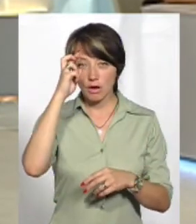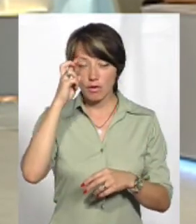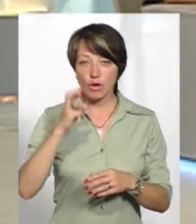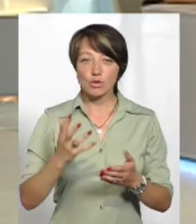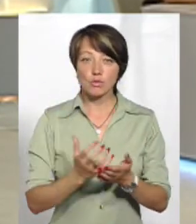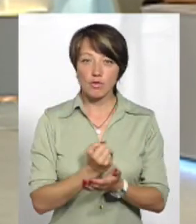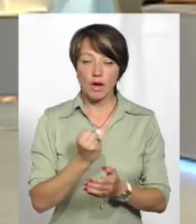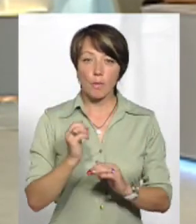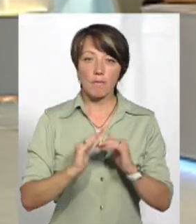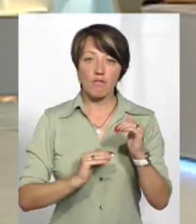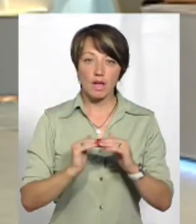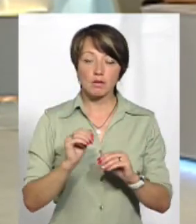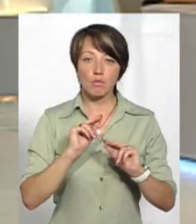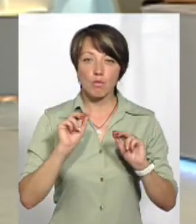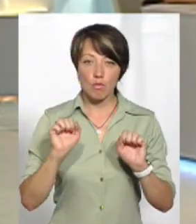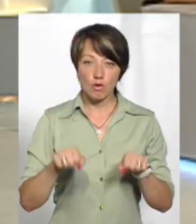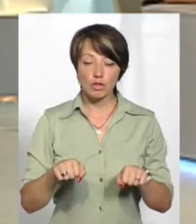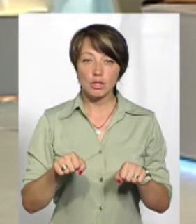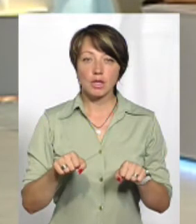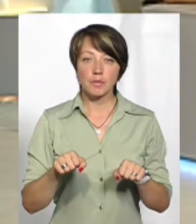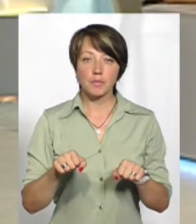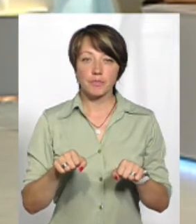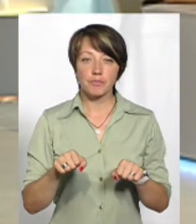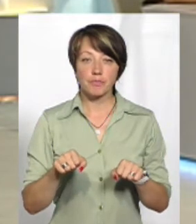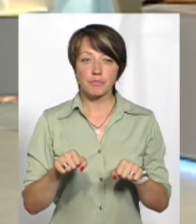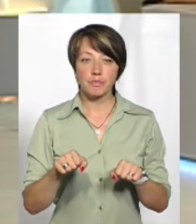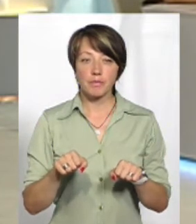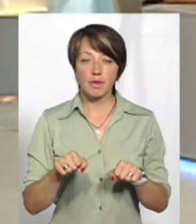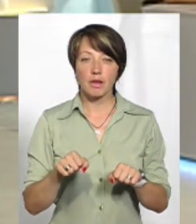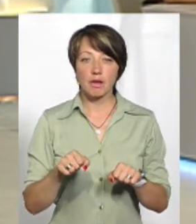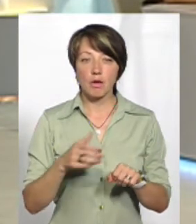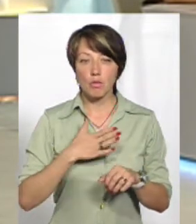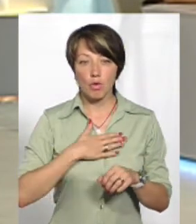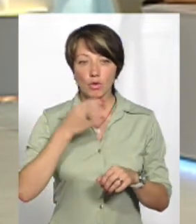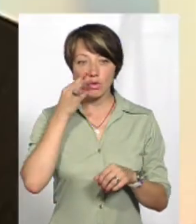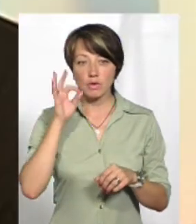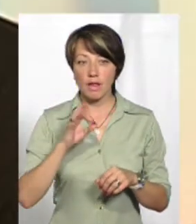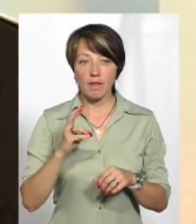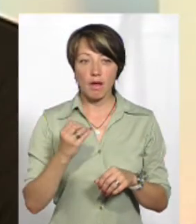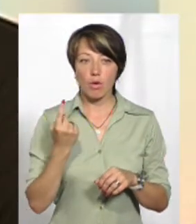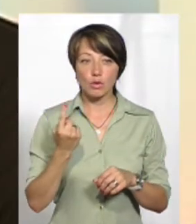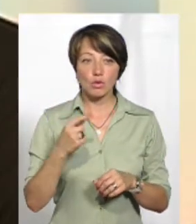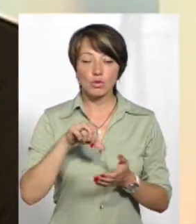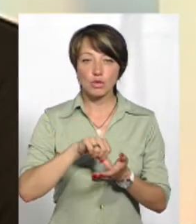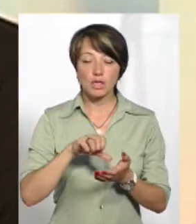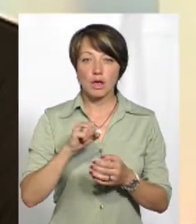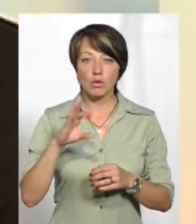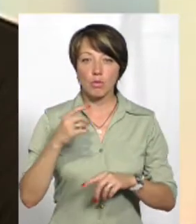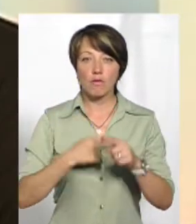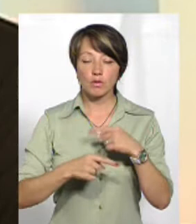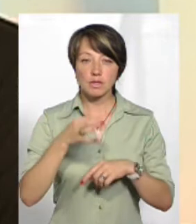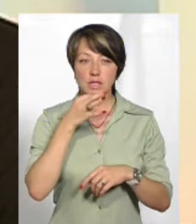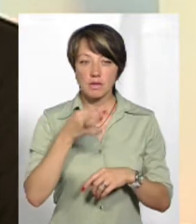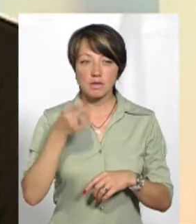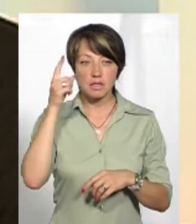державою, здобуває професію і може. І, ну, не знаю, з мого досвіду, не один учасник АТО повернуся